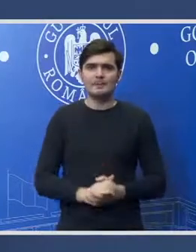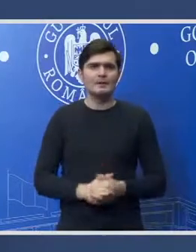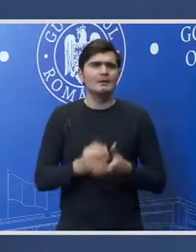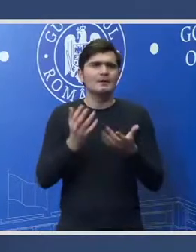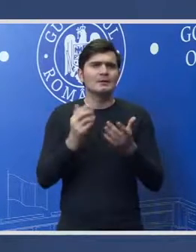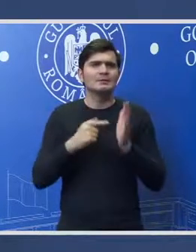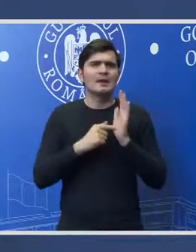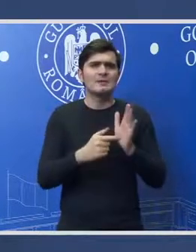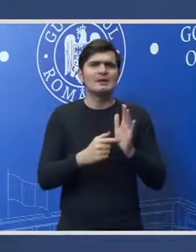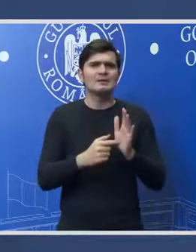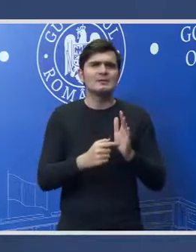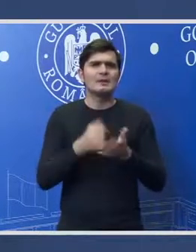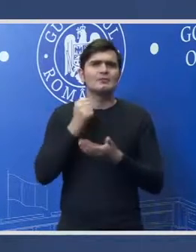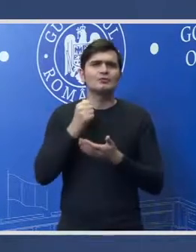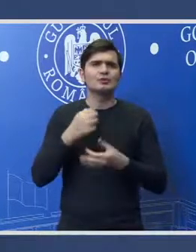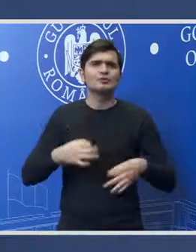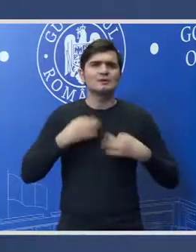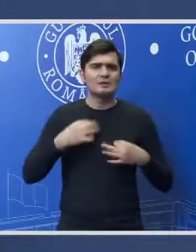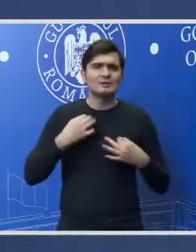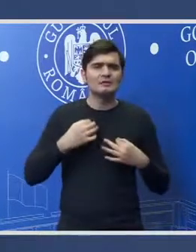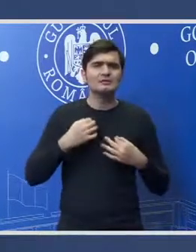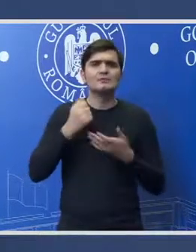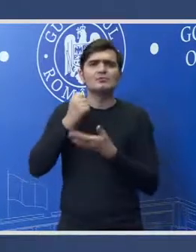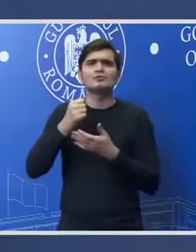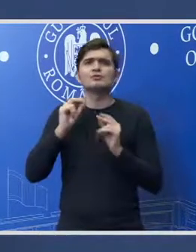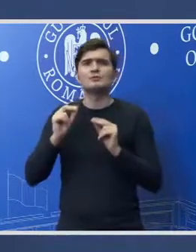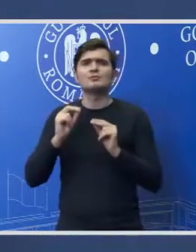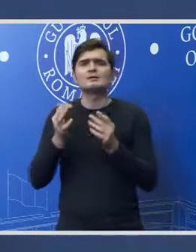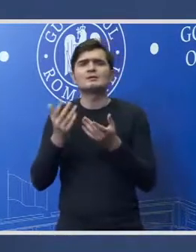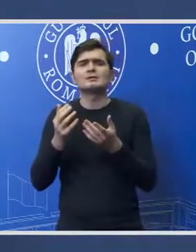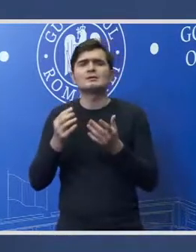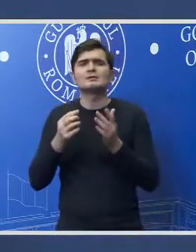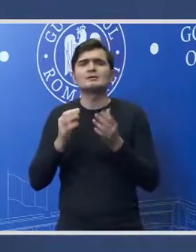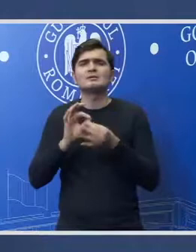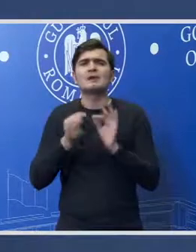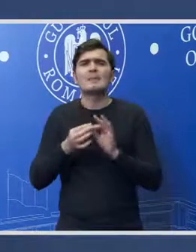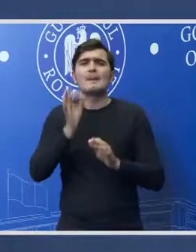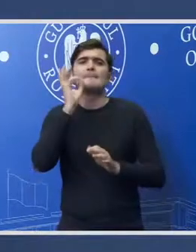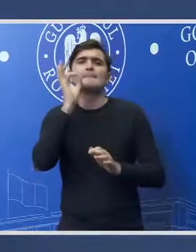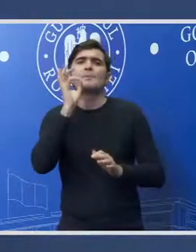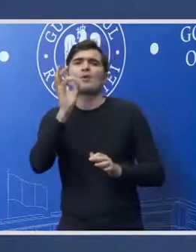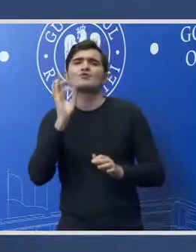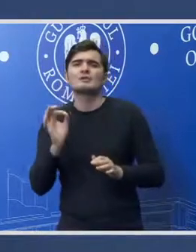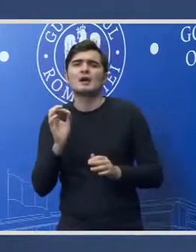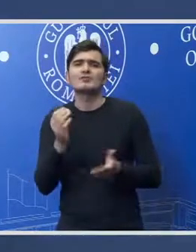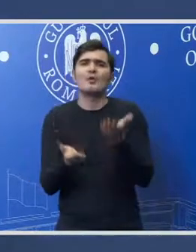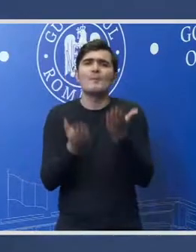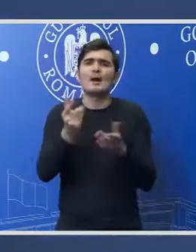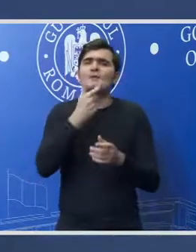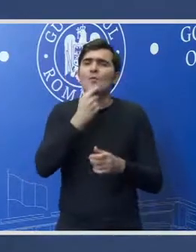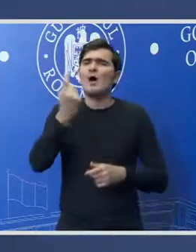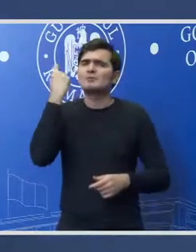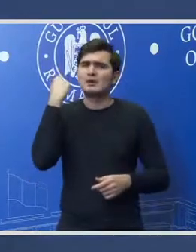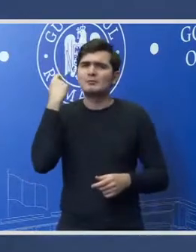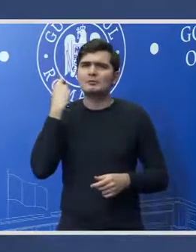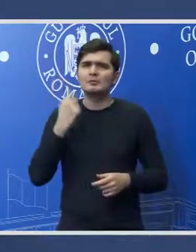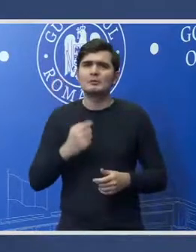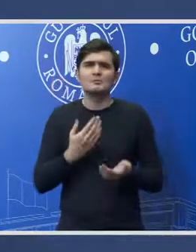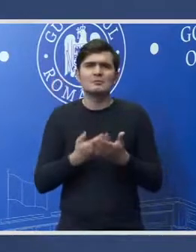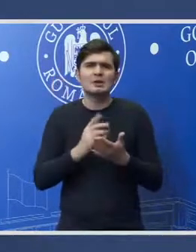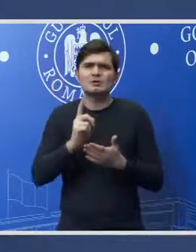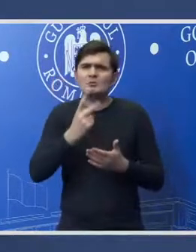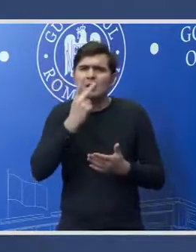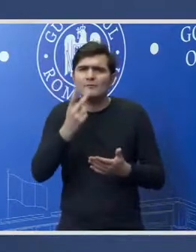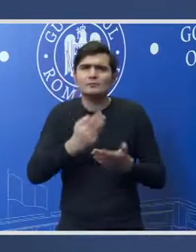Cât reprezintă bugetul sănătății și cel al educației ca pondere în PIB prin comparație cu anul trecut și de ce nu se văd clar cele două